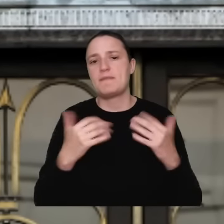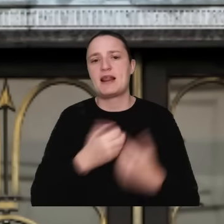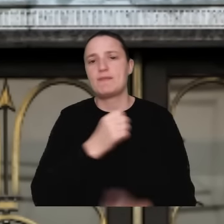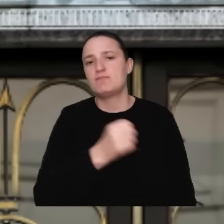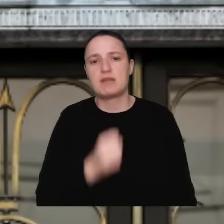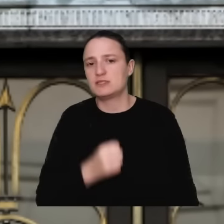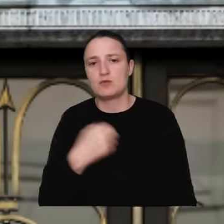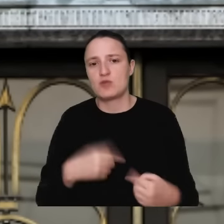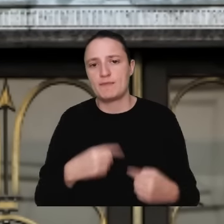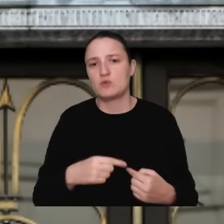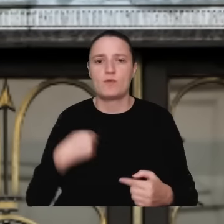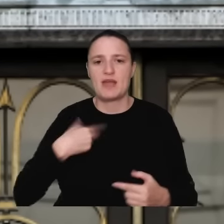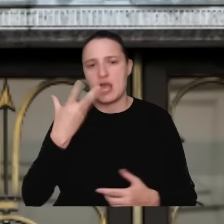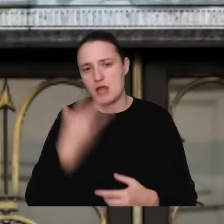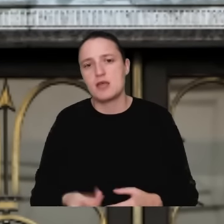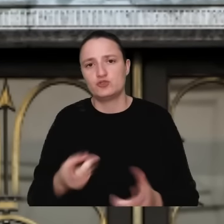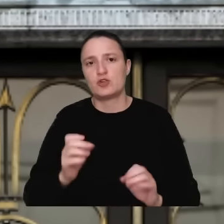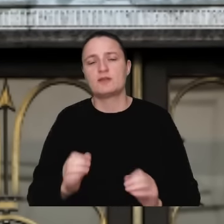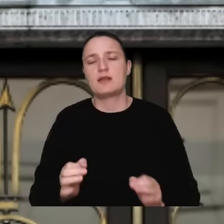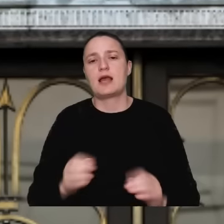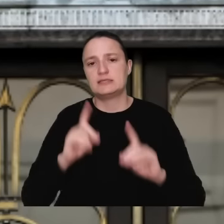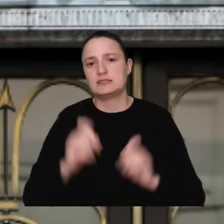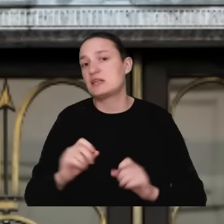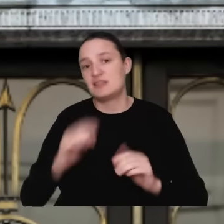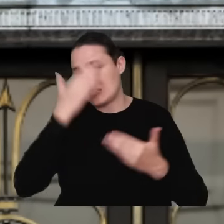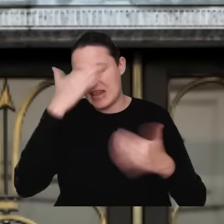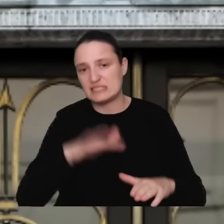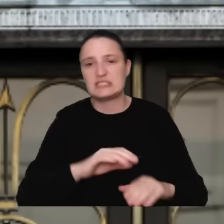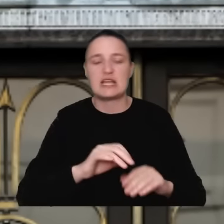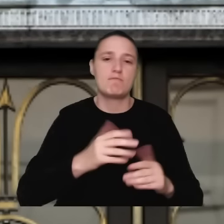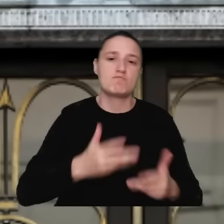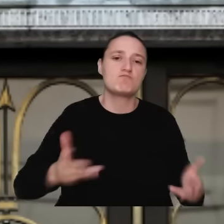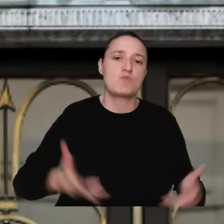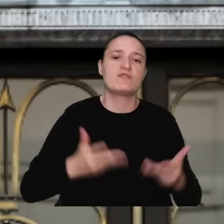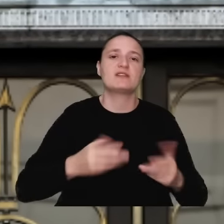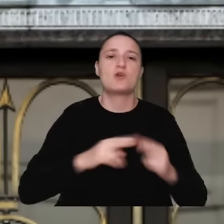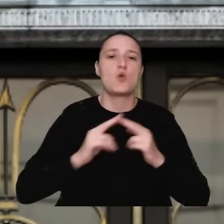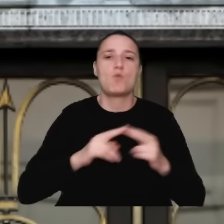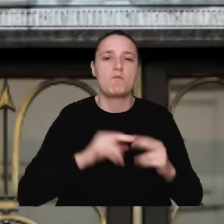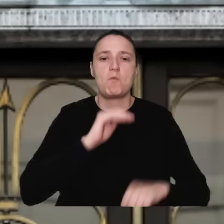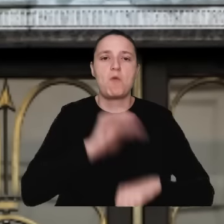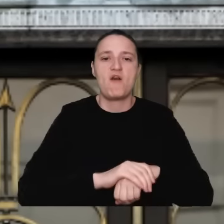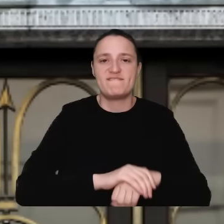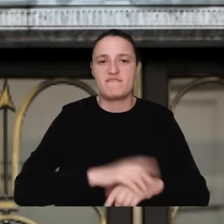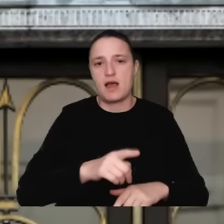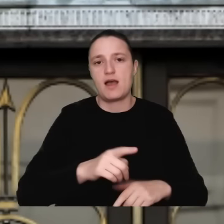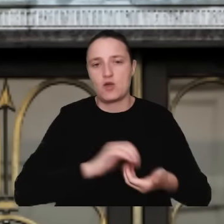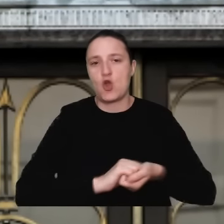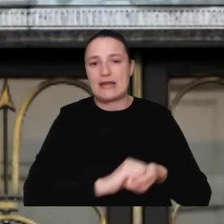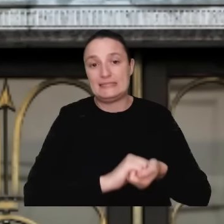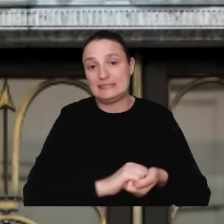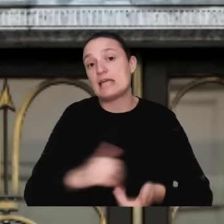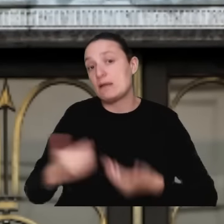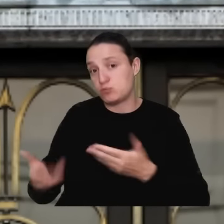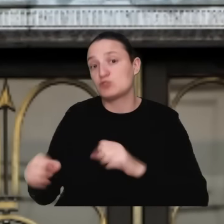od tej jesieni, więc nie znam też motywacji umów koalicyjnych, bo zapewne te decyzje dotyczące oddania wymiaru